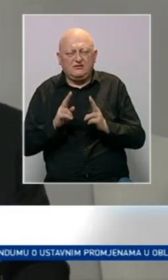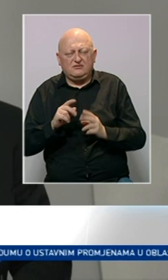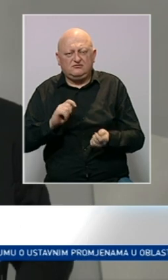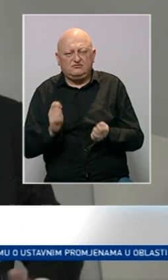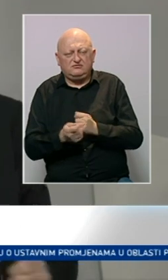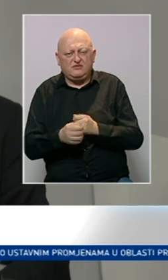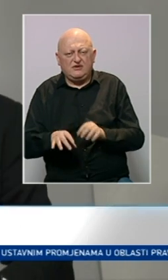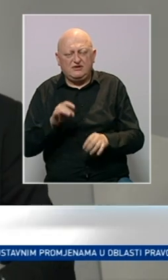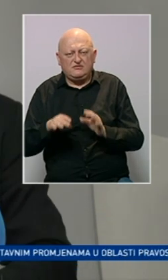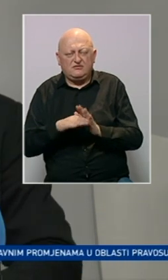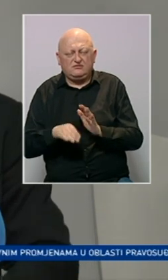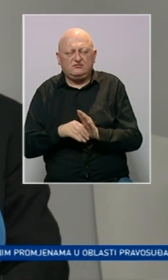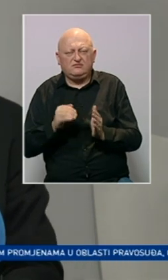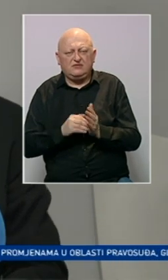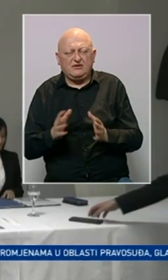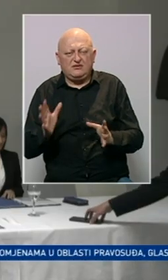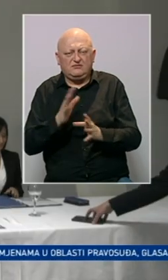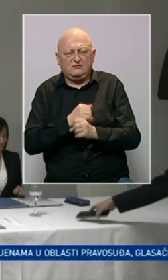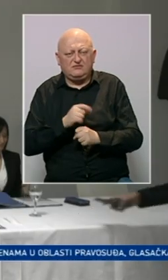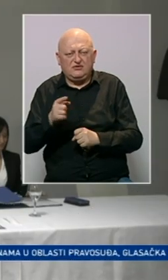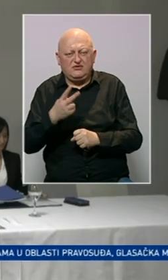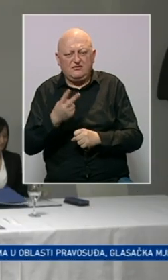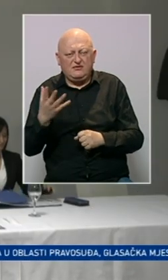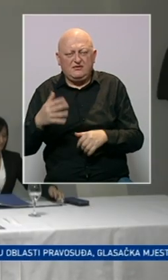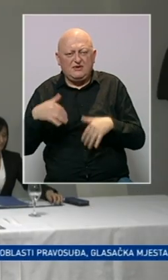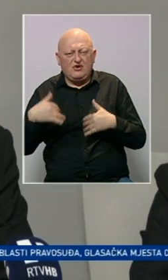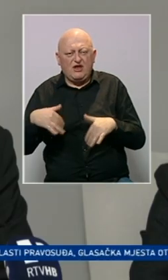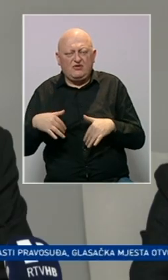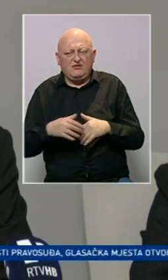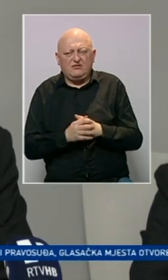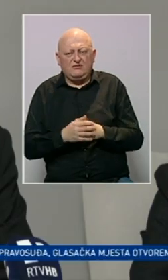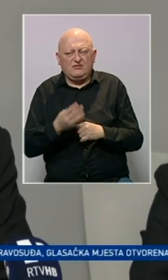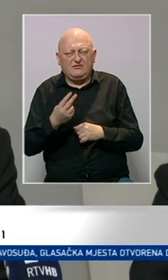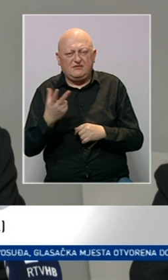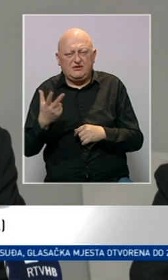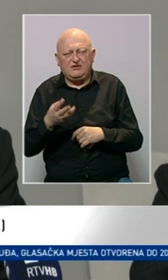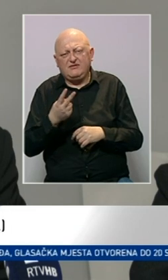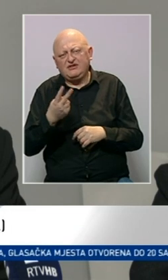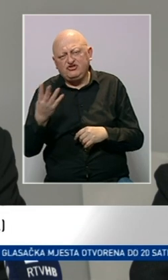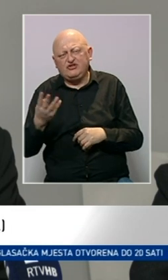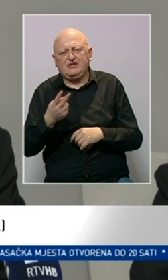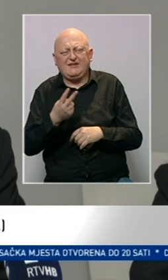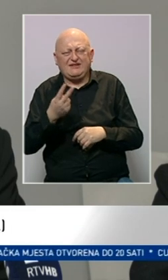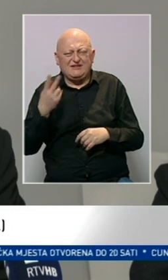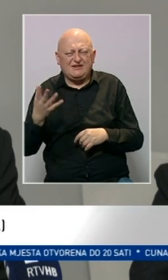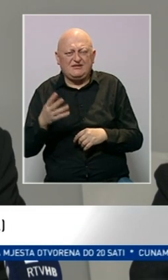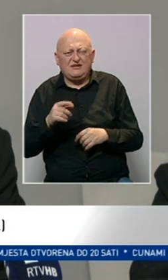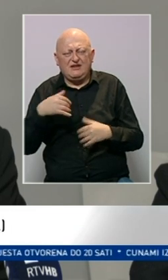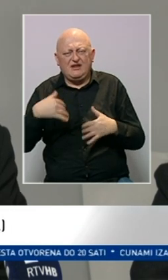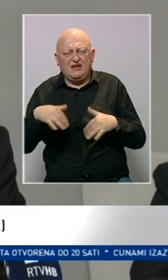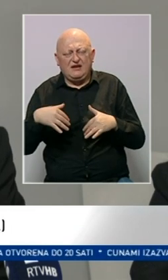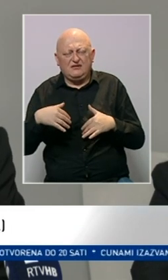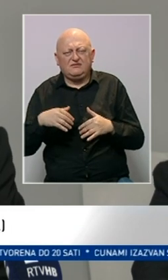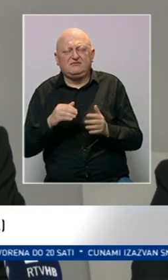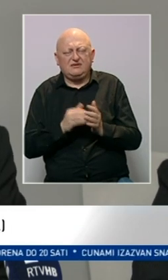izmjenama izbornog zakona trebali biti završeni do 25. januara. 23. 24. 25. sječnja će biti